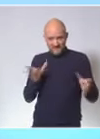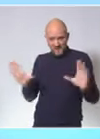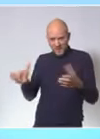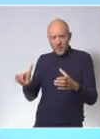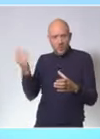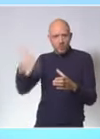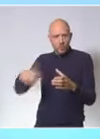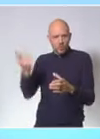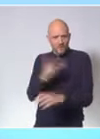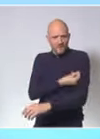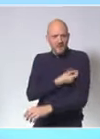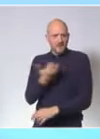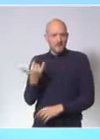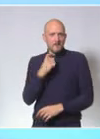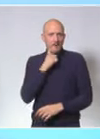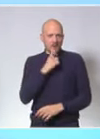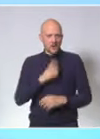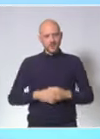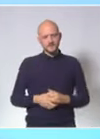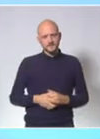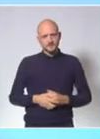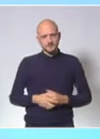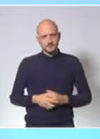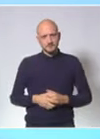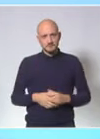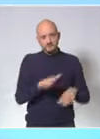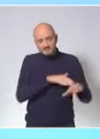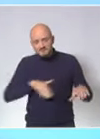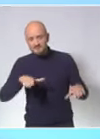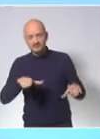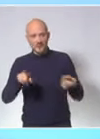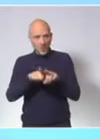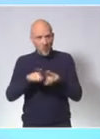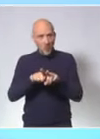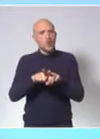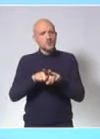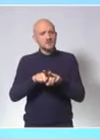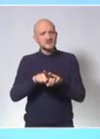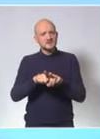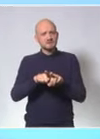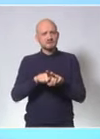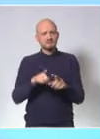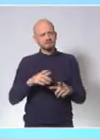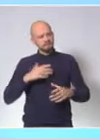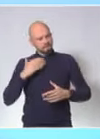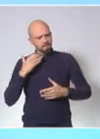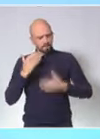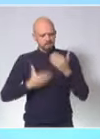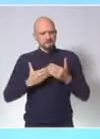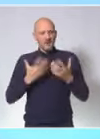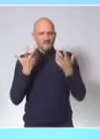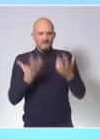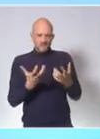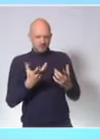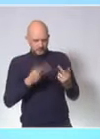Parallèlement, nous amplifierons les démarches dites d'aller vers, en direction des populations vaccinées